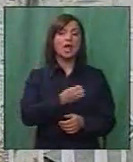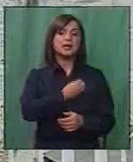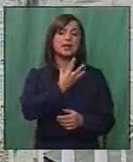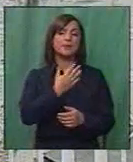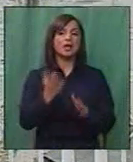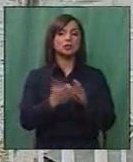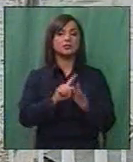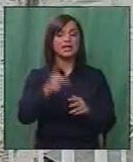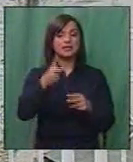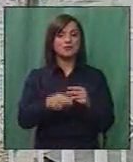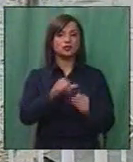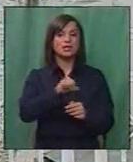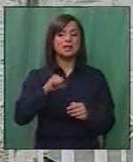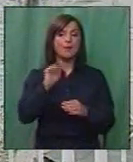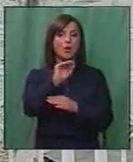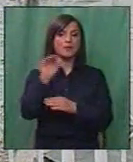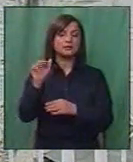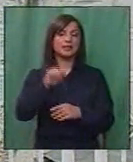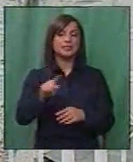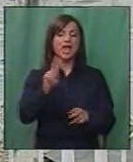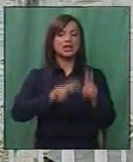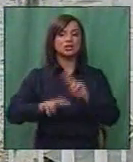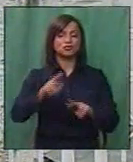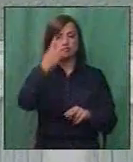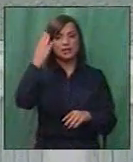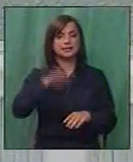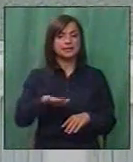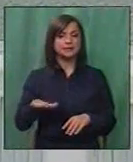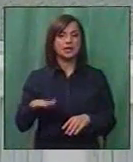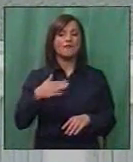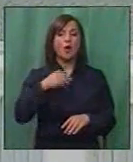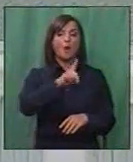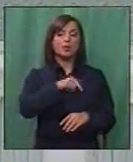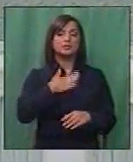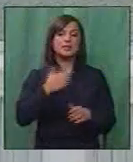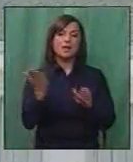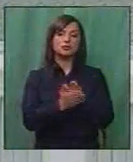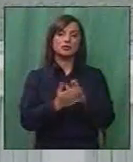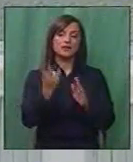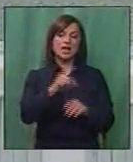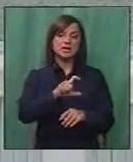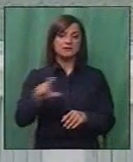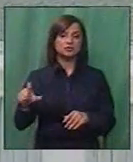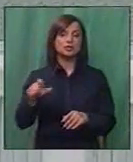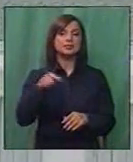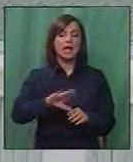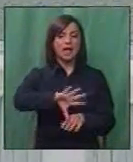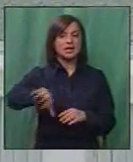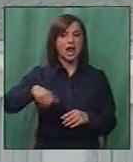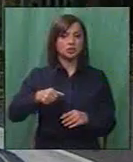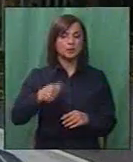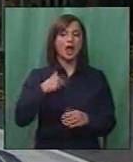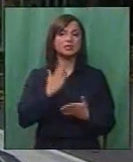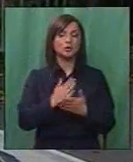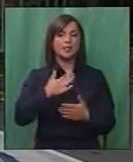криминално досије не завршува само со пријавата за негрижа. Во полицијата имаат документирано и две кривични пријави за кражби,